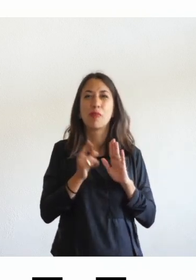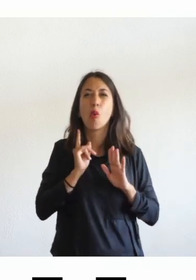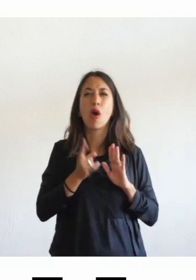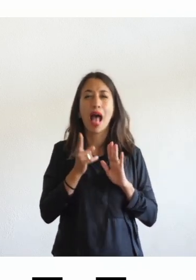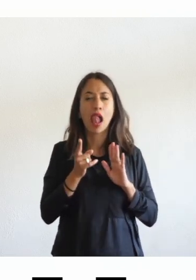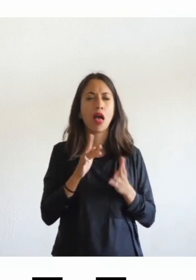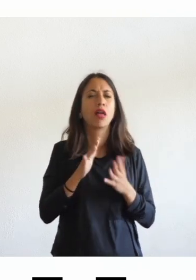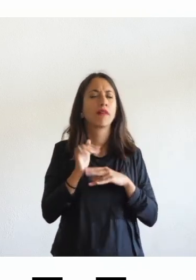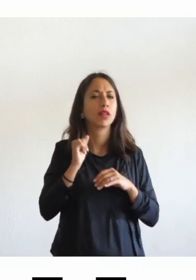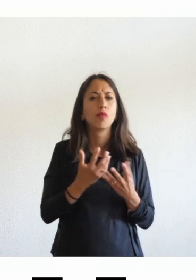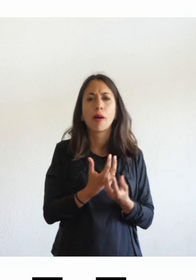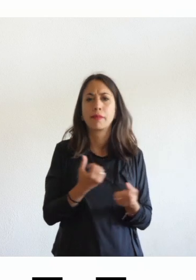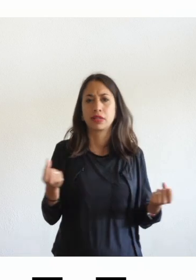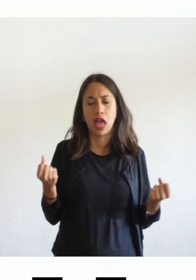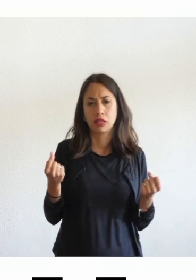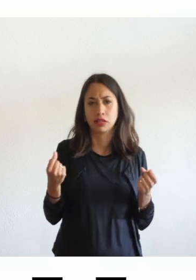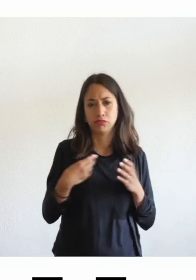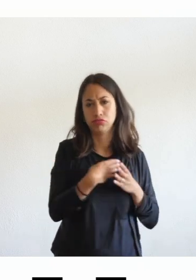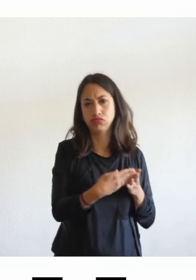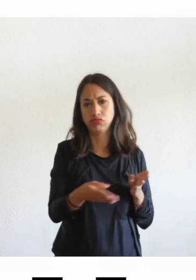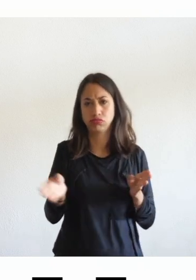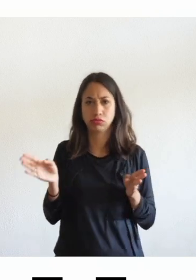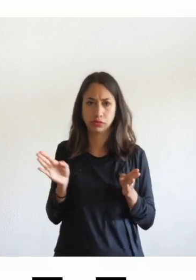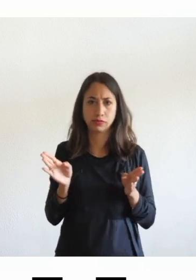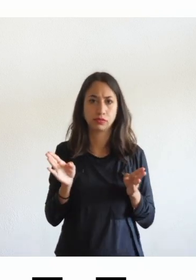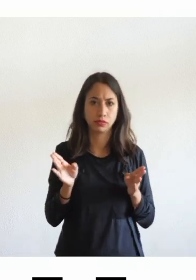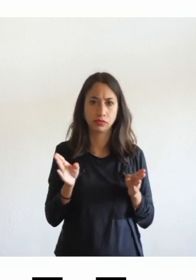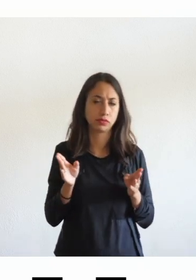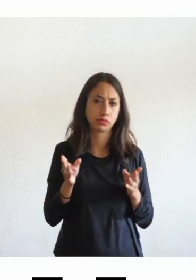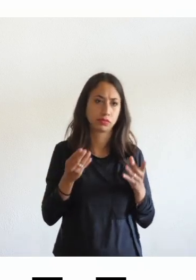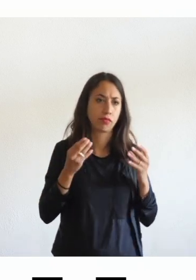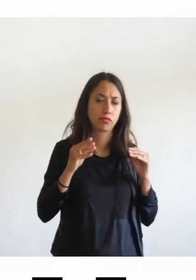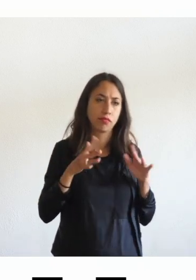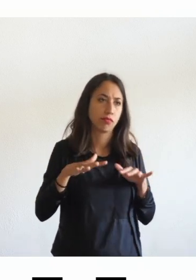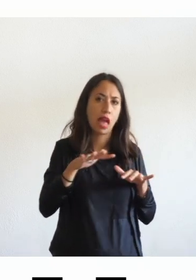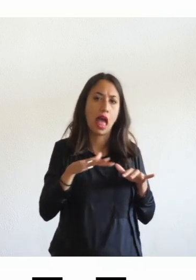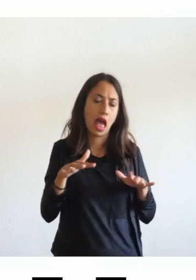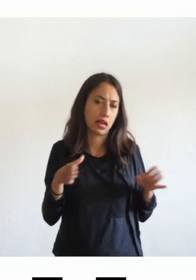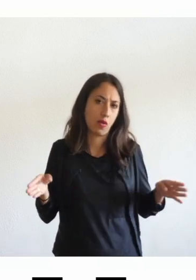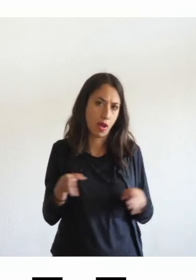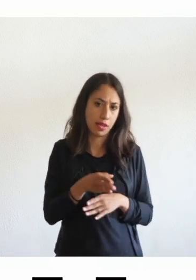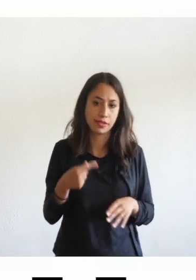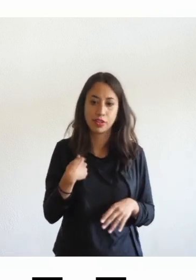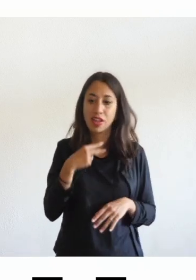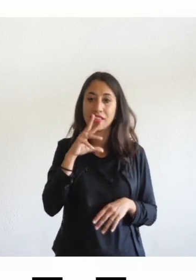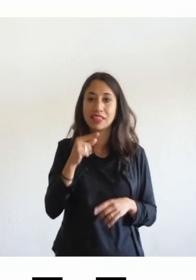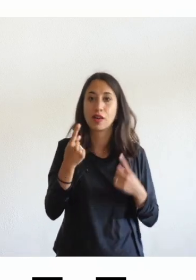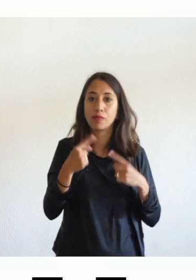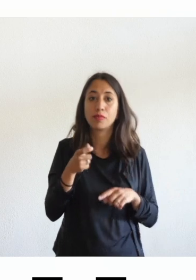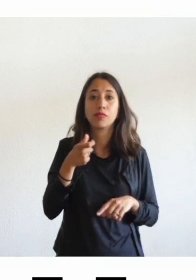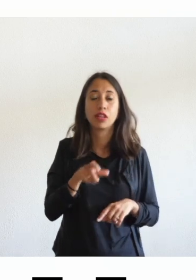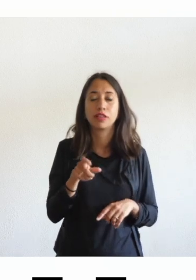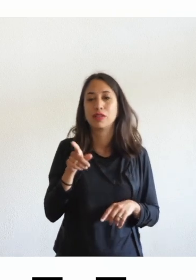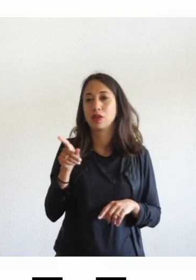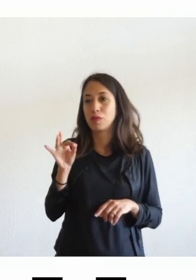poi applicare un po' a 360 gradi a tutti i campi possibili dico questo perché per esempio tu